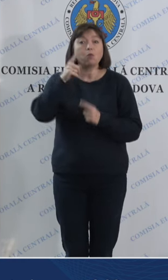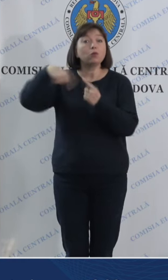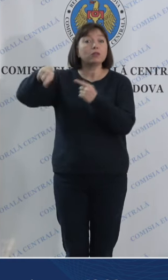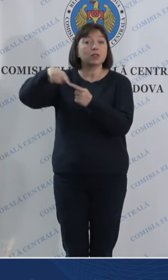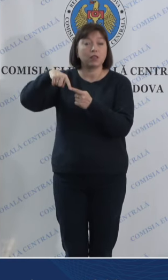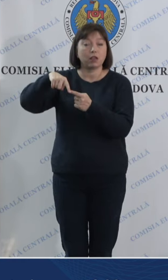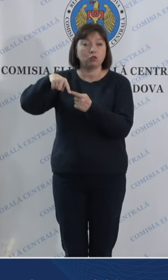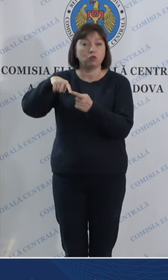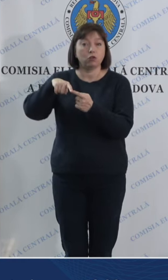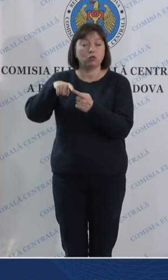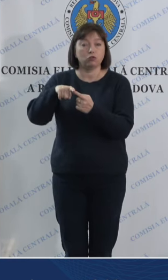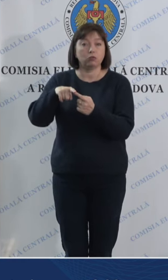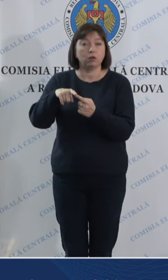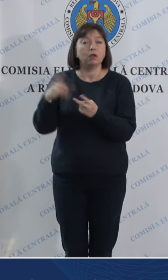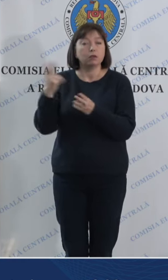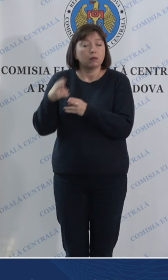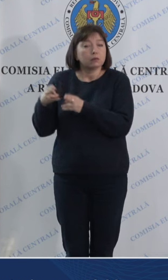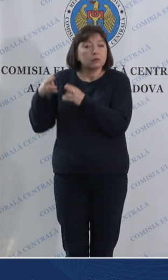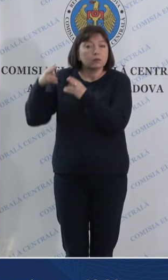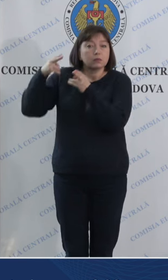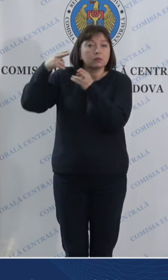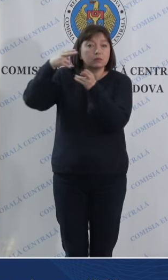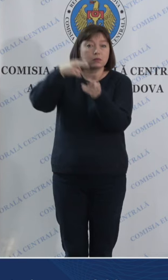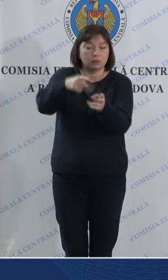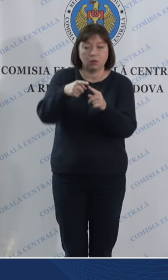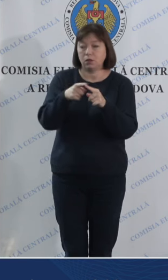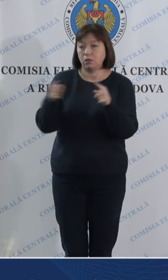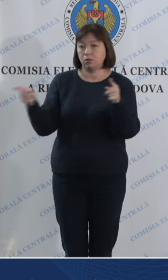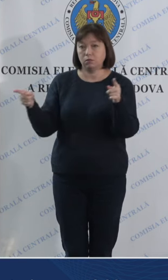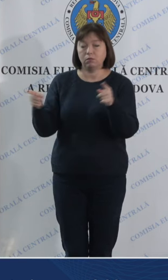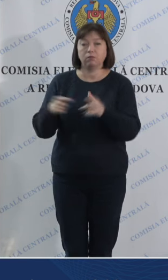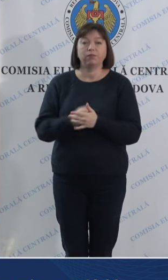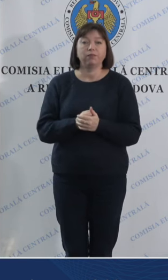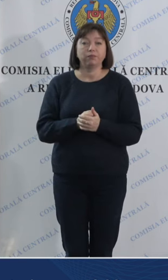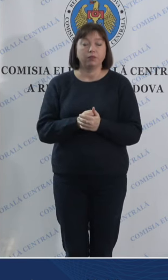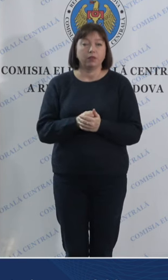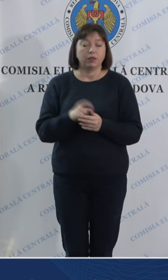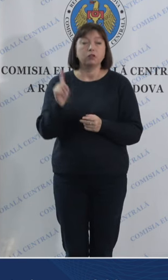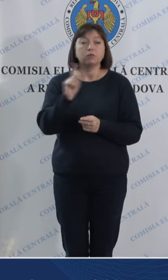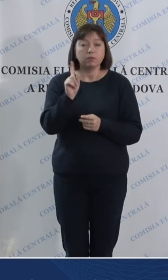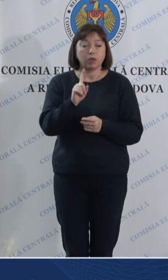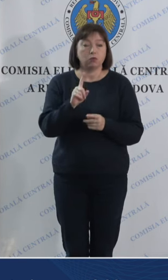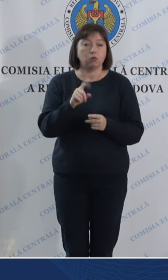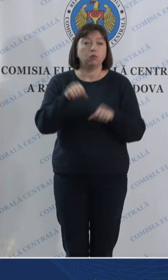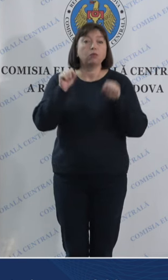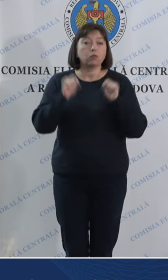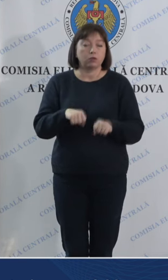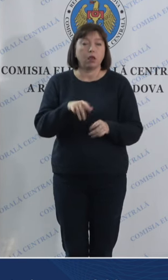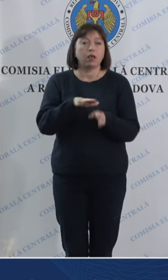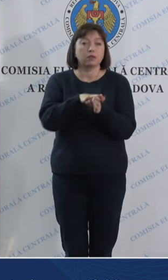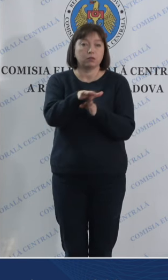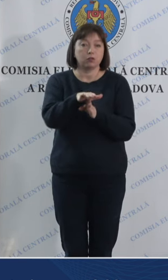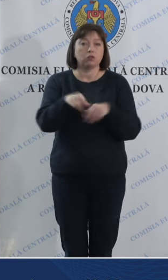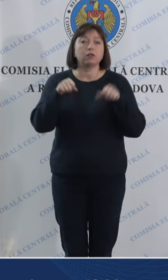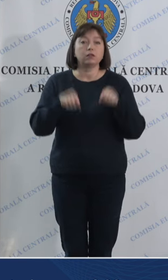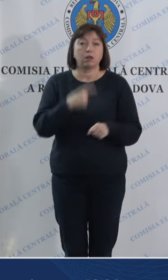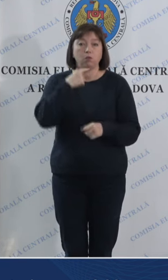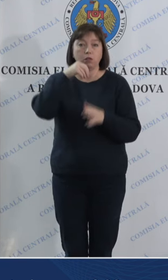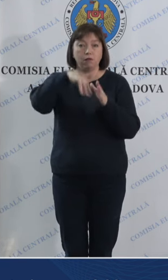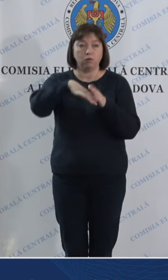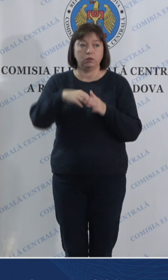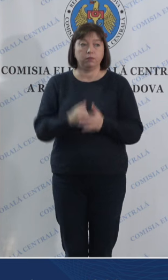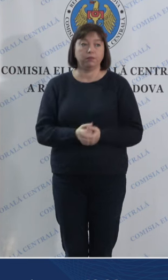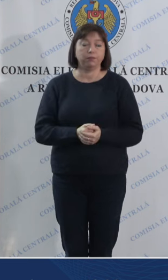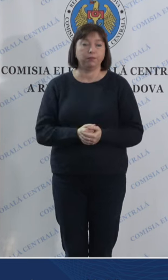dintre aceștia au decălătorit pe distanțe destul de lungi pentru a-și putea exercita dreptul la vot.